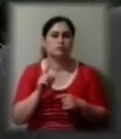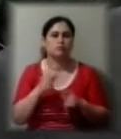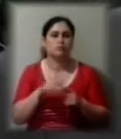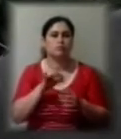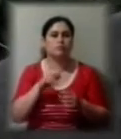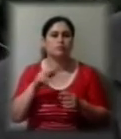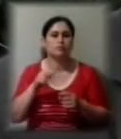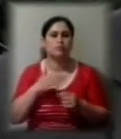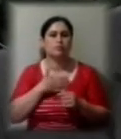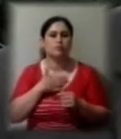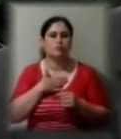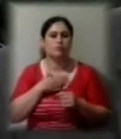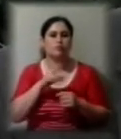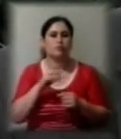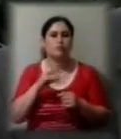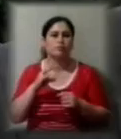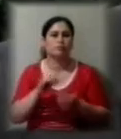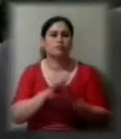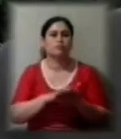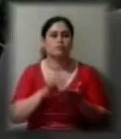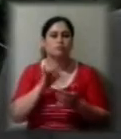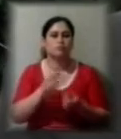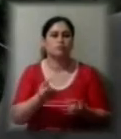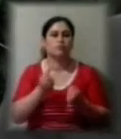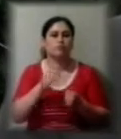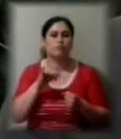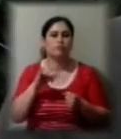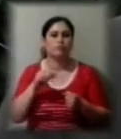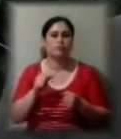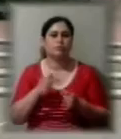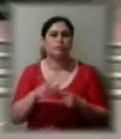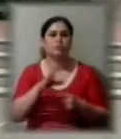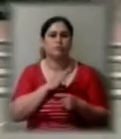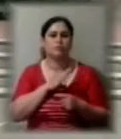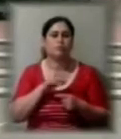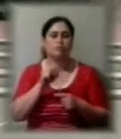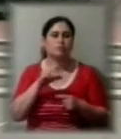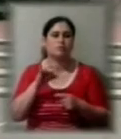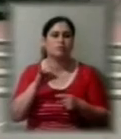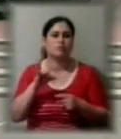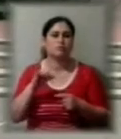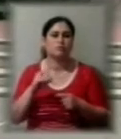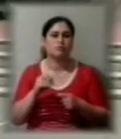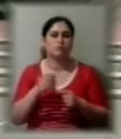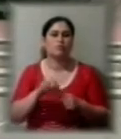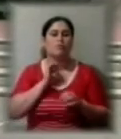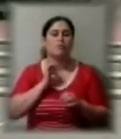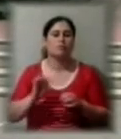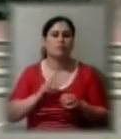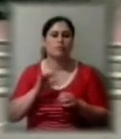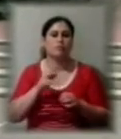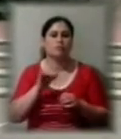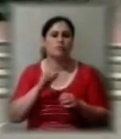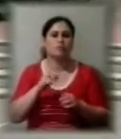клопотання про продовження строку тримання під вартою було безальтернативною. Адвокатка Юрія Кашнікова Валентина Душенко